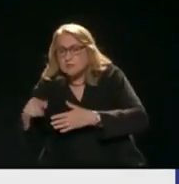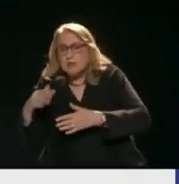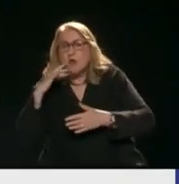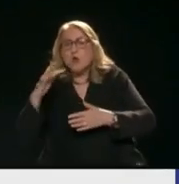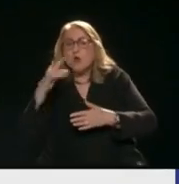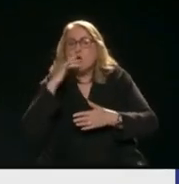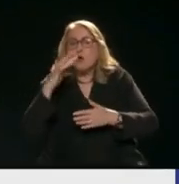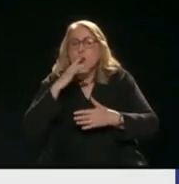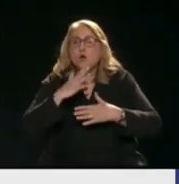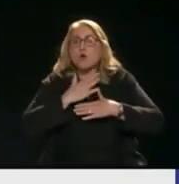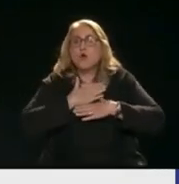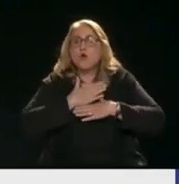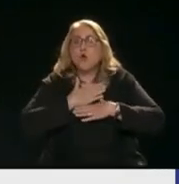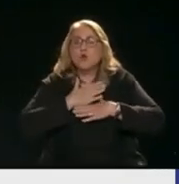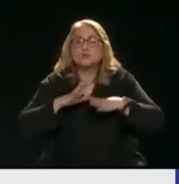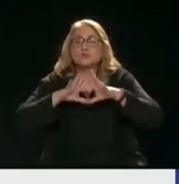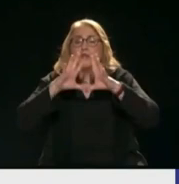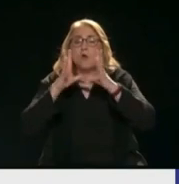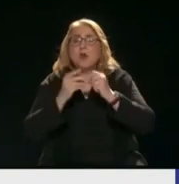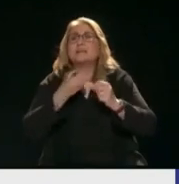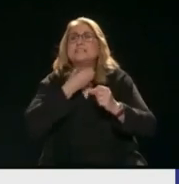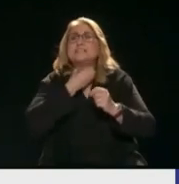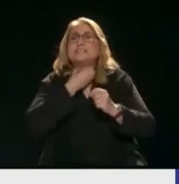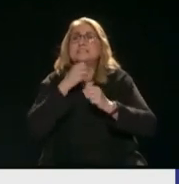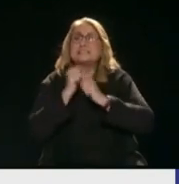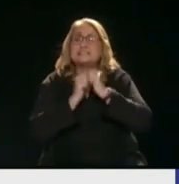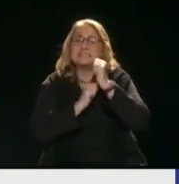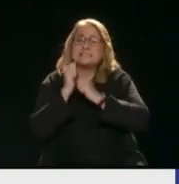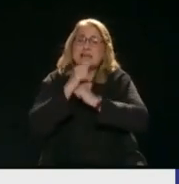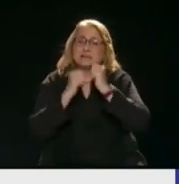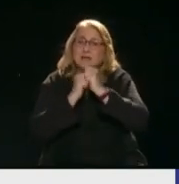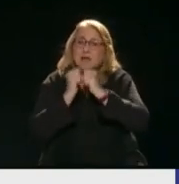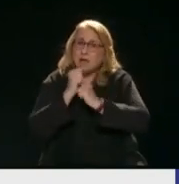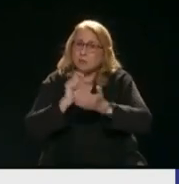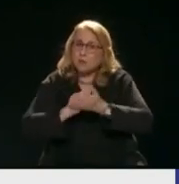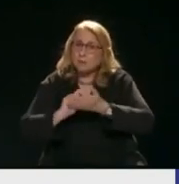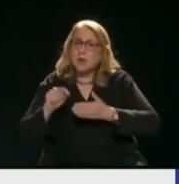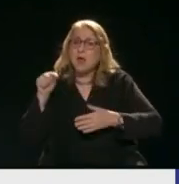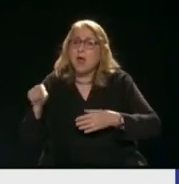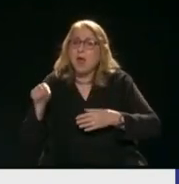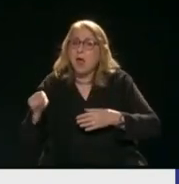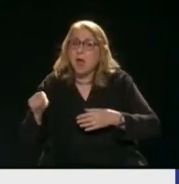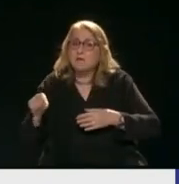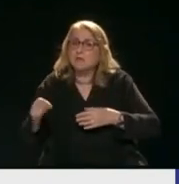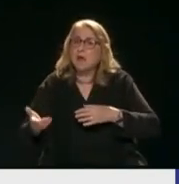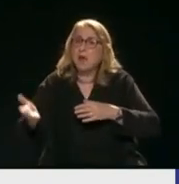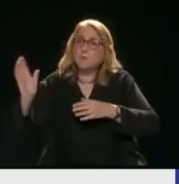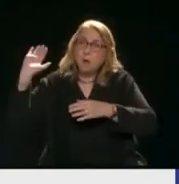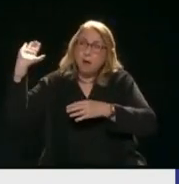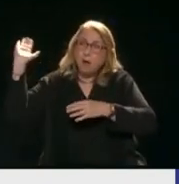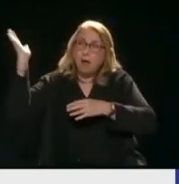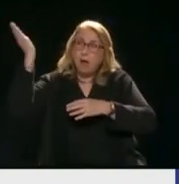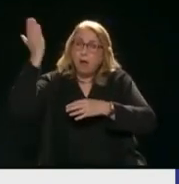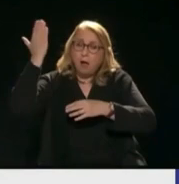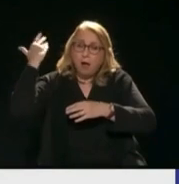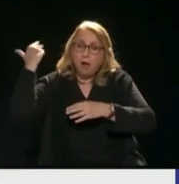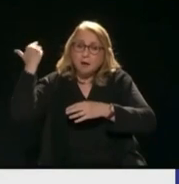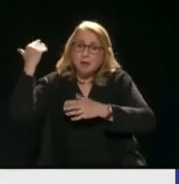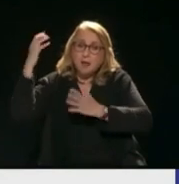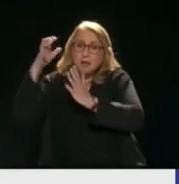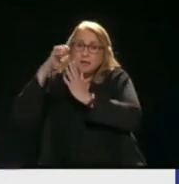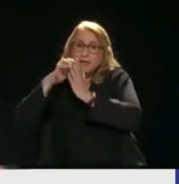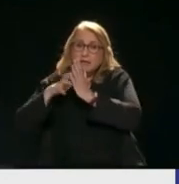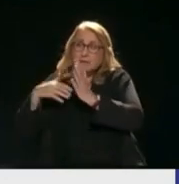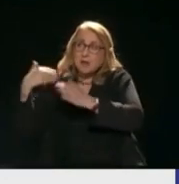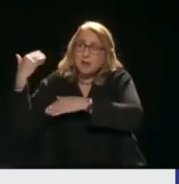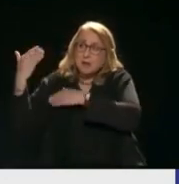οι ομολογίες Της συντακτικού μας Που σύμφωνα σήμερα γράφουμε Δεν έχουμε από μια αρχαία γραφή Γιατί δεν έχουμε κανένα αρχαίο κείμενο